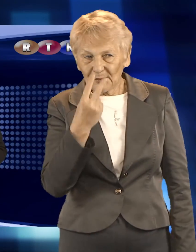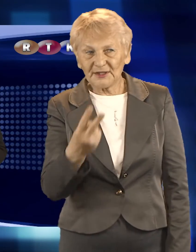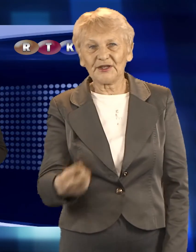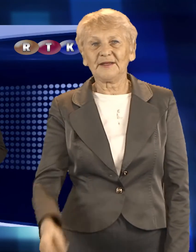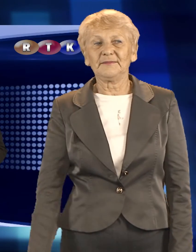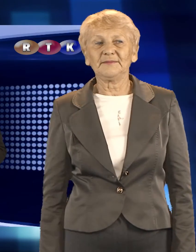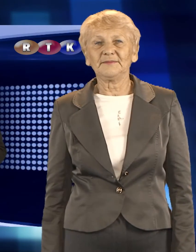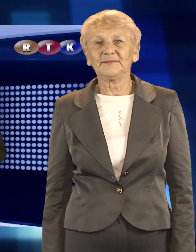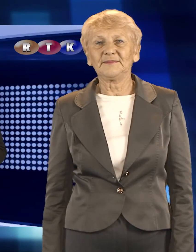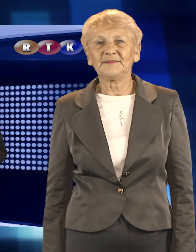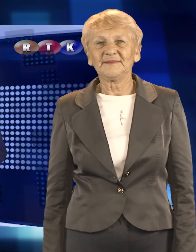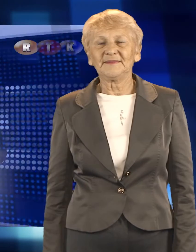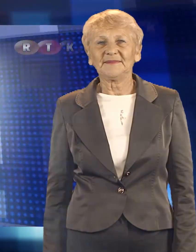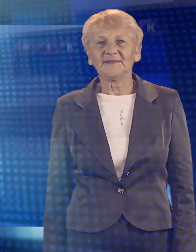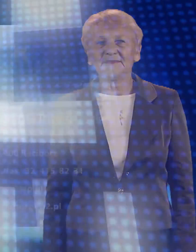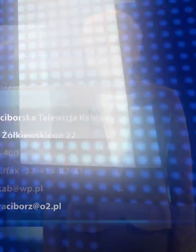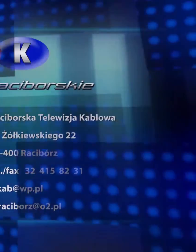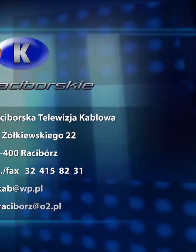uwagę i do zobaczenia za tydzień.